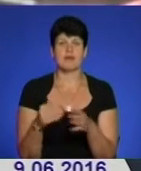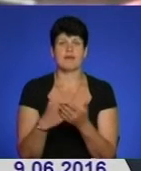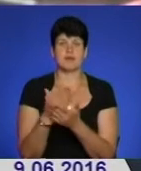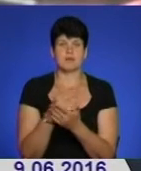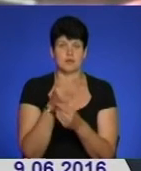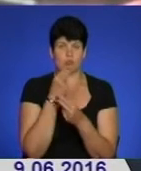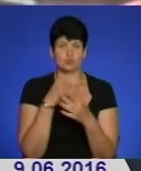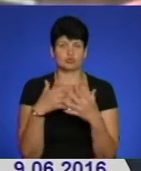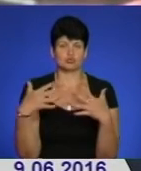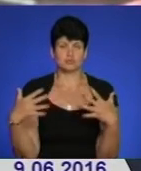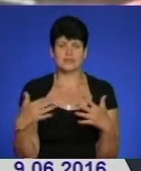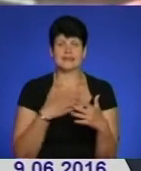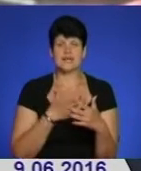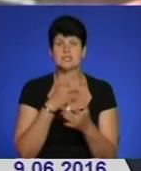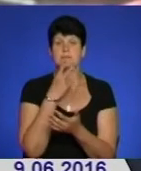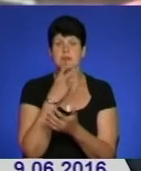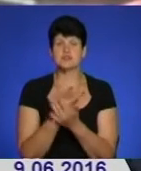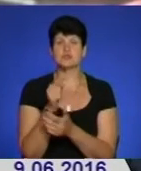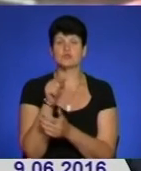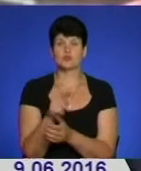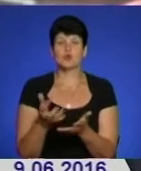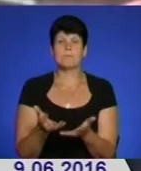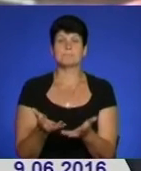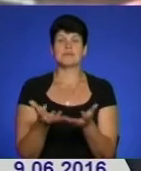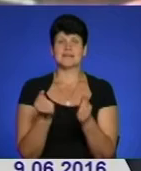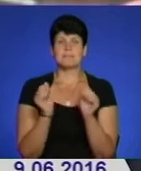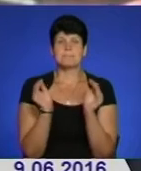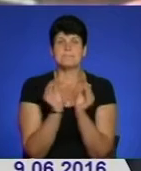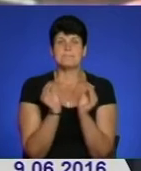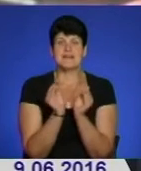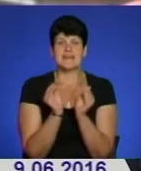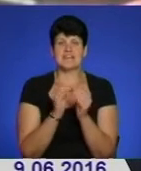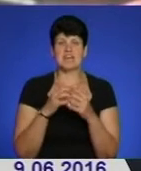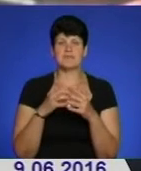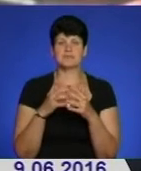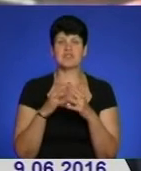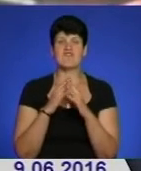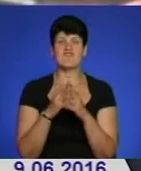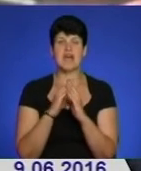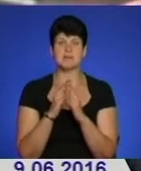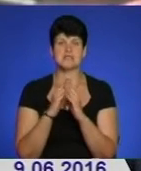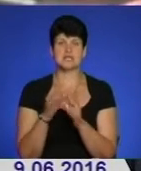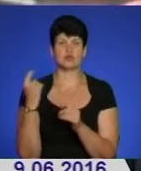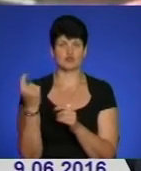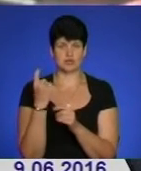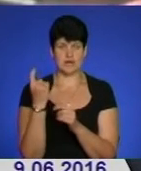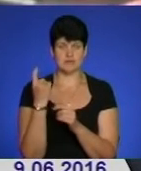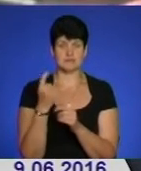бачення сьогодні полягає в тому, щоб підтримувати в тому числі і маленькі невеликі фермерські господарства. Ми зараз спільно з міністерством